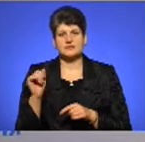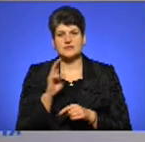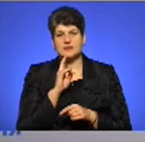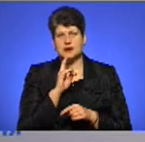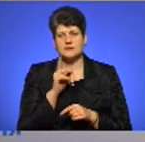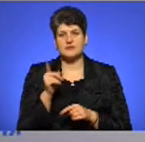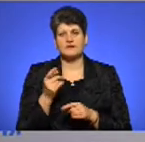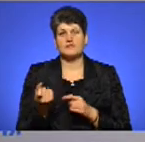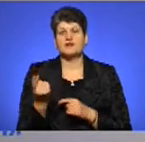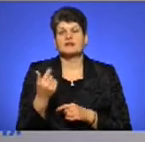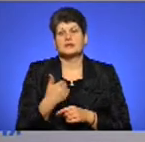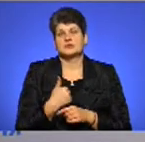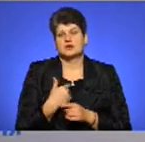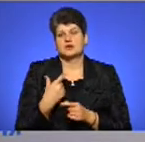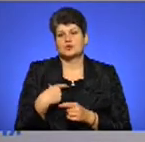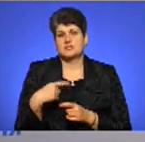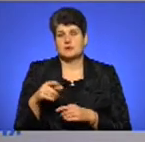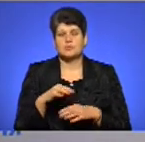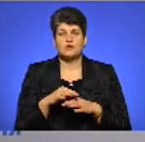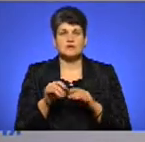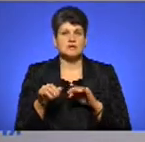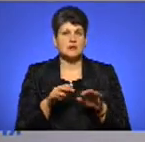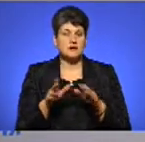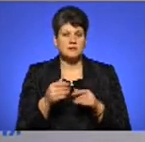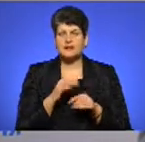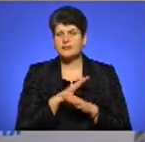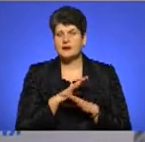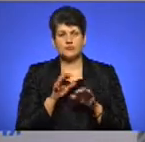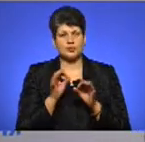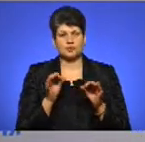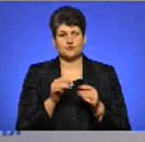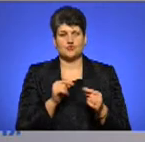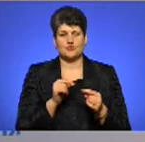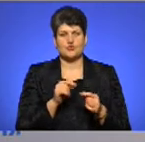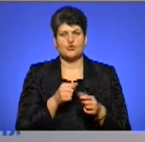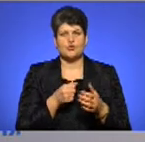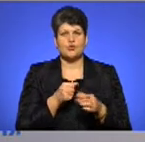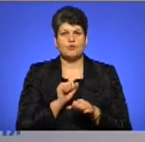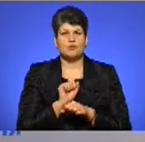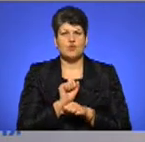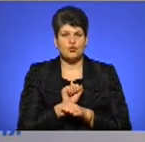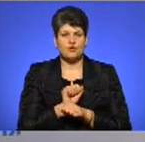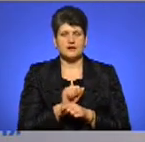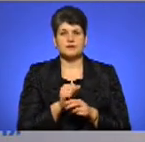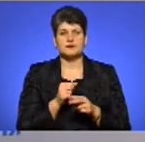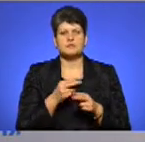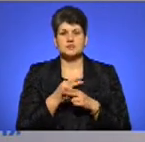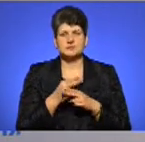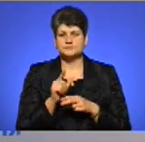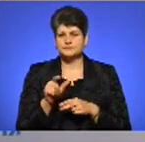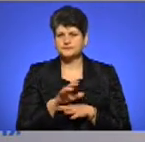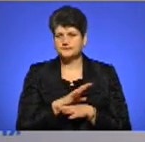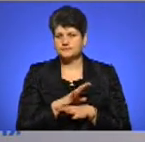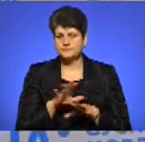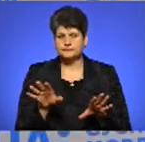вони виявили в себе провести такі акції. Тобто, звісно, ми не будемо нічого блокувати, ми не хочемо йти проти людей, створювати якісь